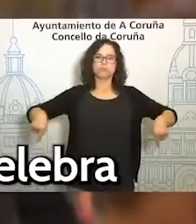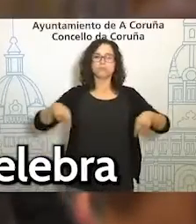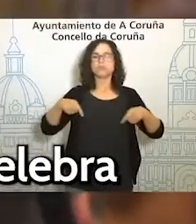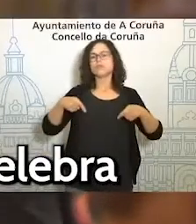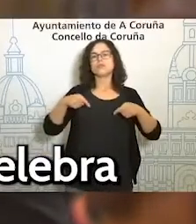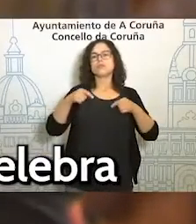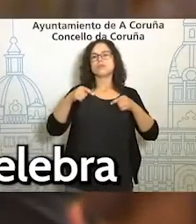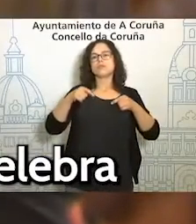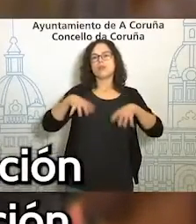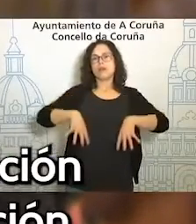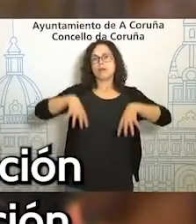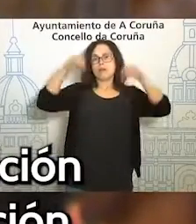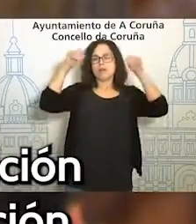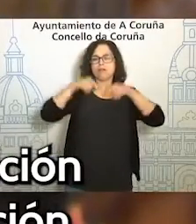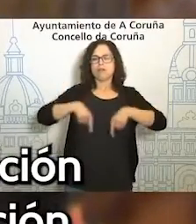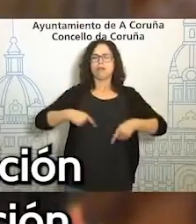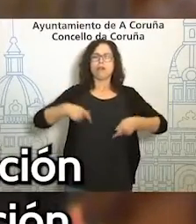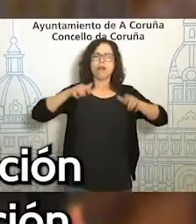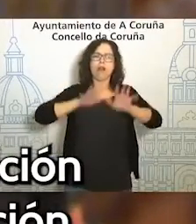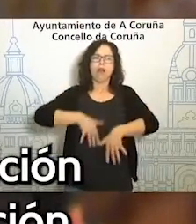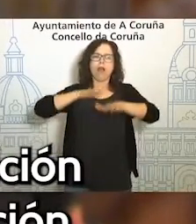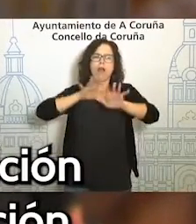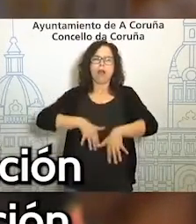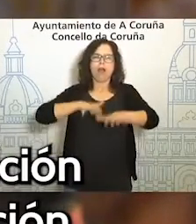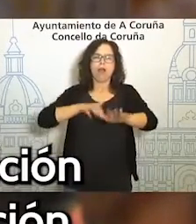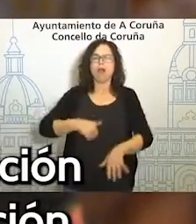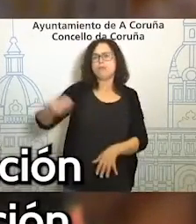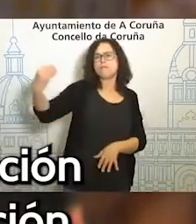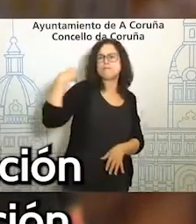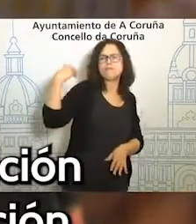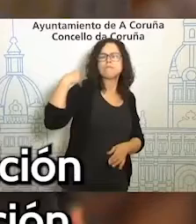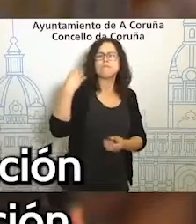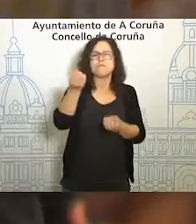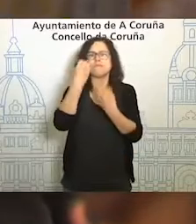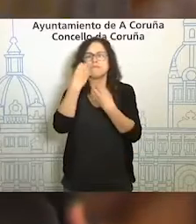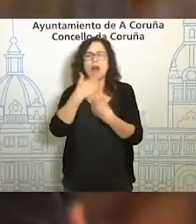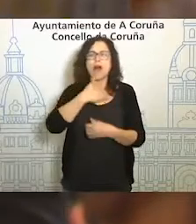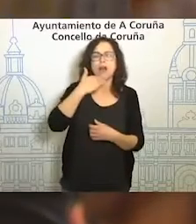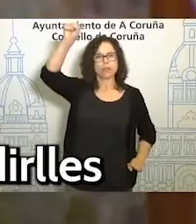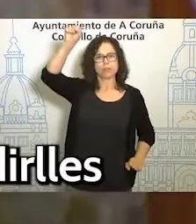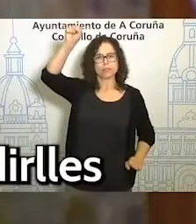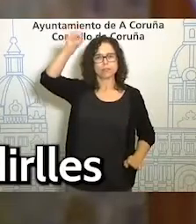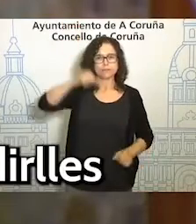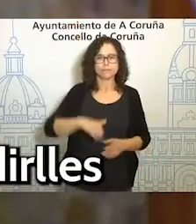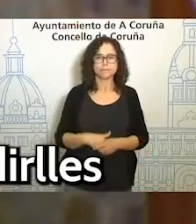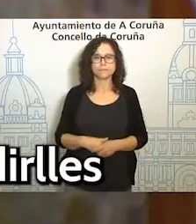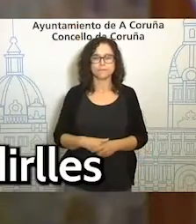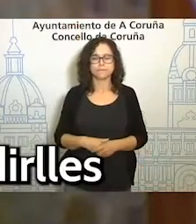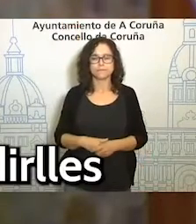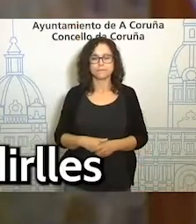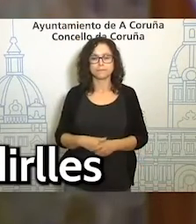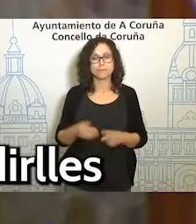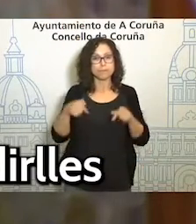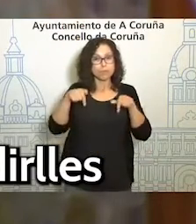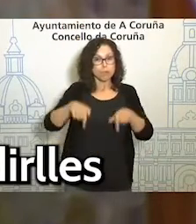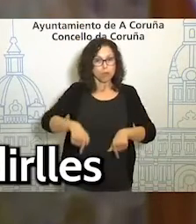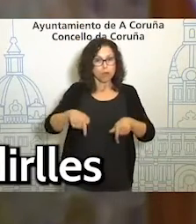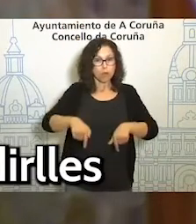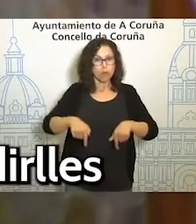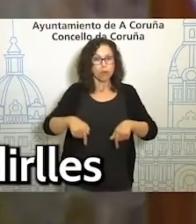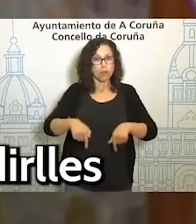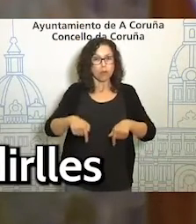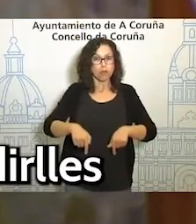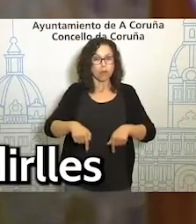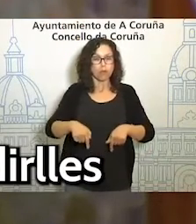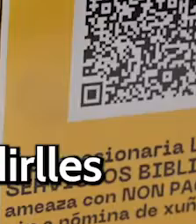a porta de María Pita, cando se celebra un pleno, ou que algún grupo de oposición traia unha pregunta ou unha moción. Non pode ser. Oxe, non estamos aquí